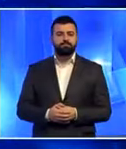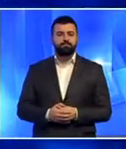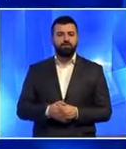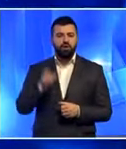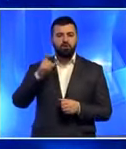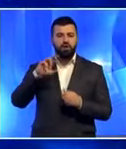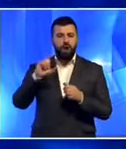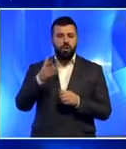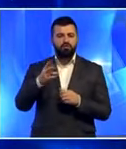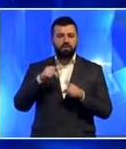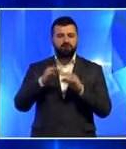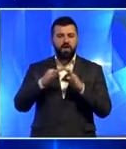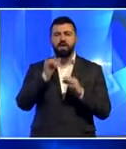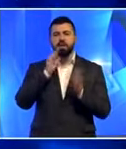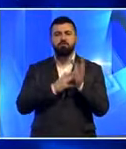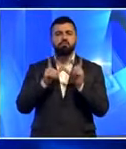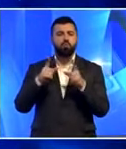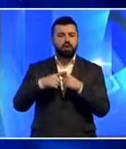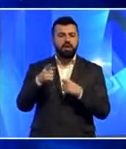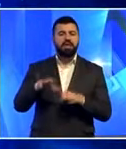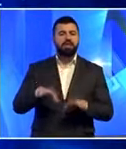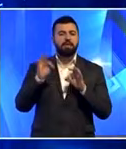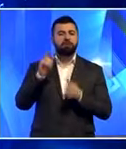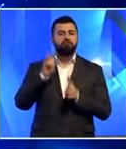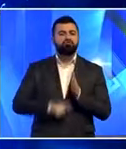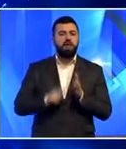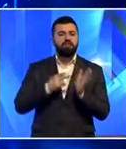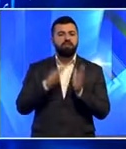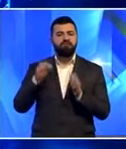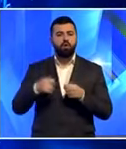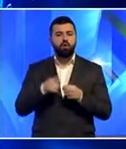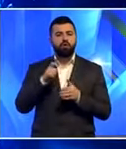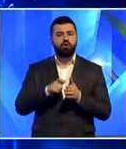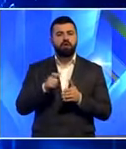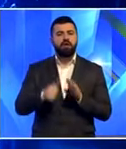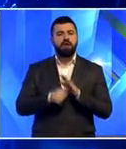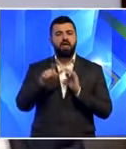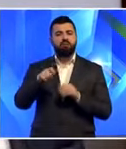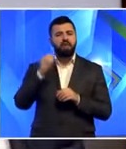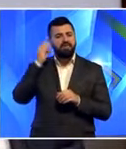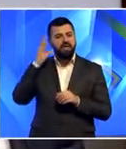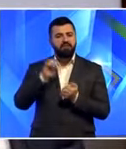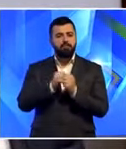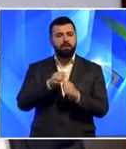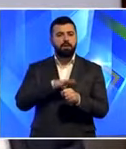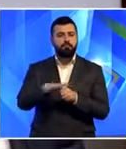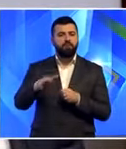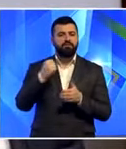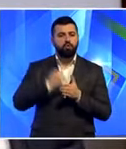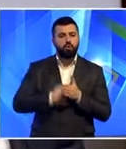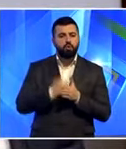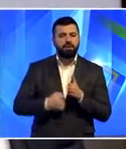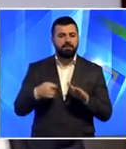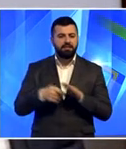Vanja Čalović-Marković i Stevo Muk izabrani su da kao predstavnici nevladinog sektora budu članovi Nacionalnog savjeta za borbu protiv korupcije na